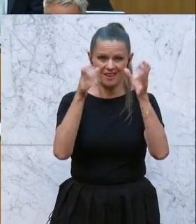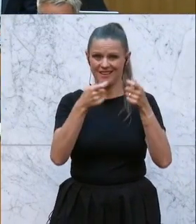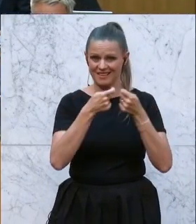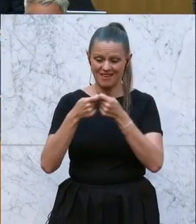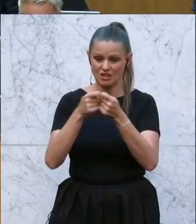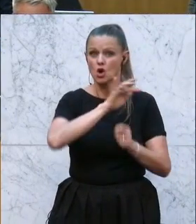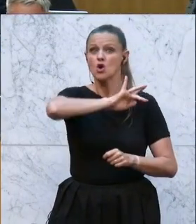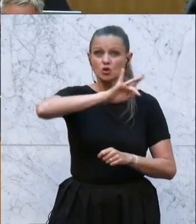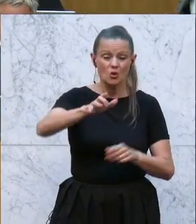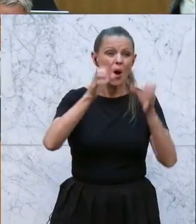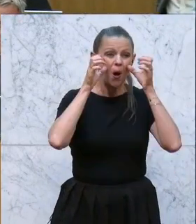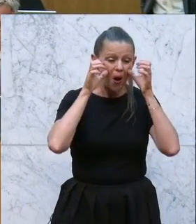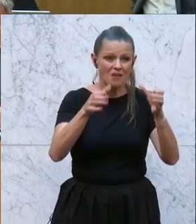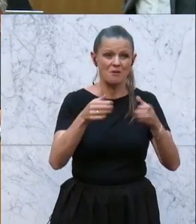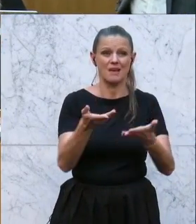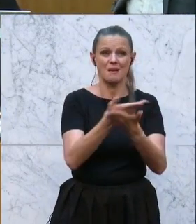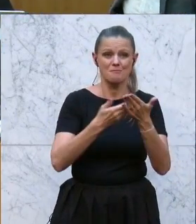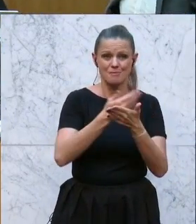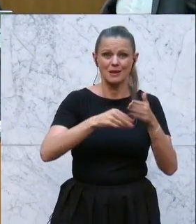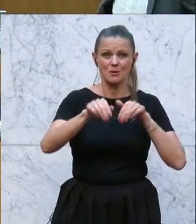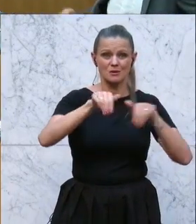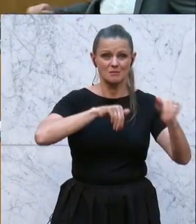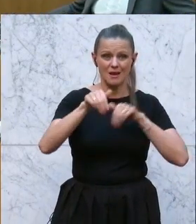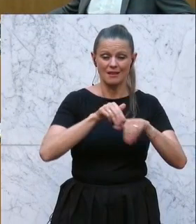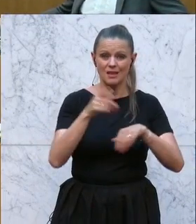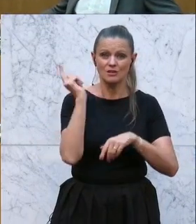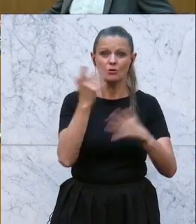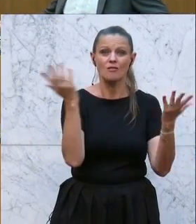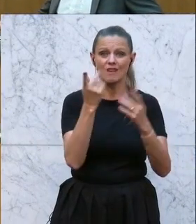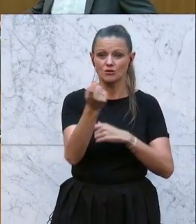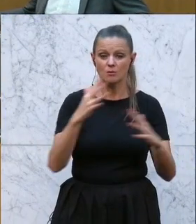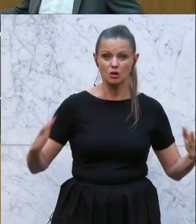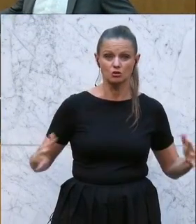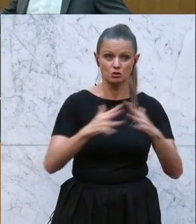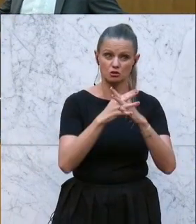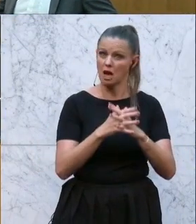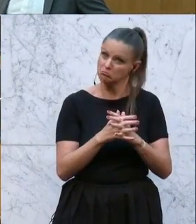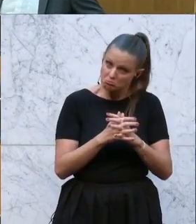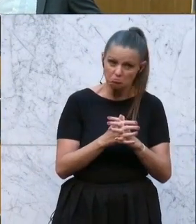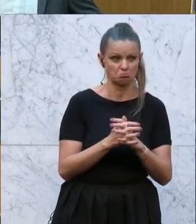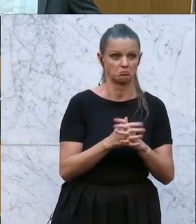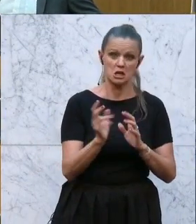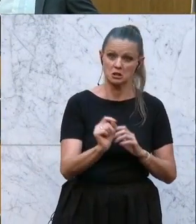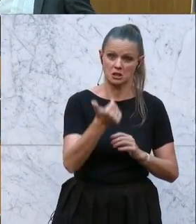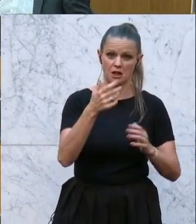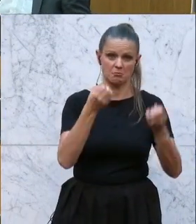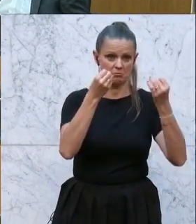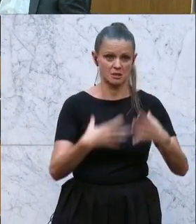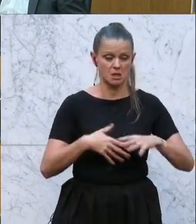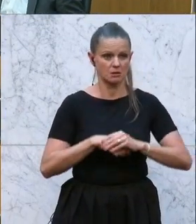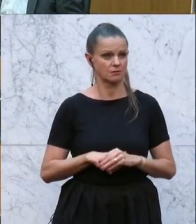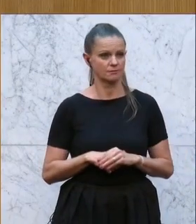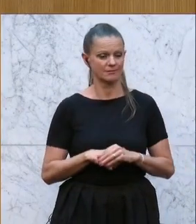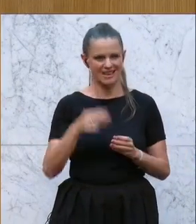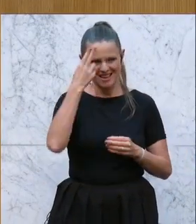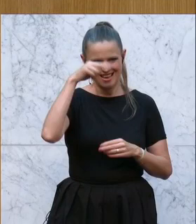droht dem Herrn ÖVP-Bildungsminister mit Streik. Das kommt auch nicht alle Tage hier vor. Herr Bundesminister, Sie